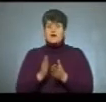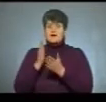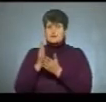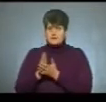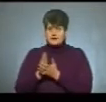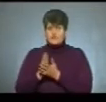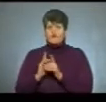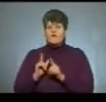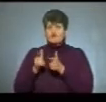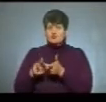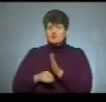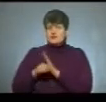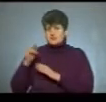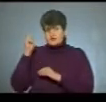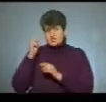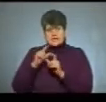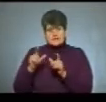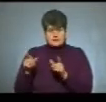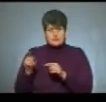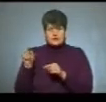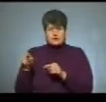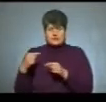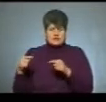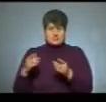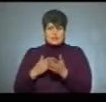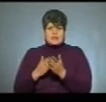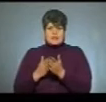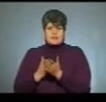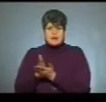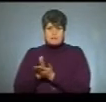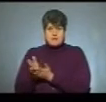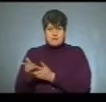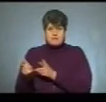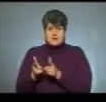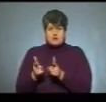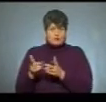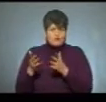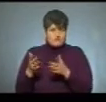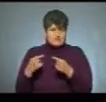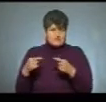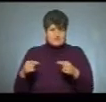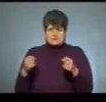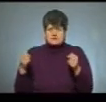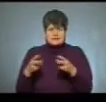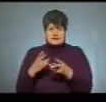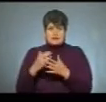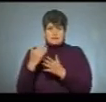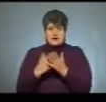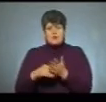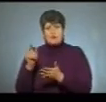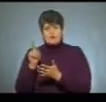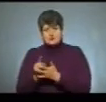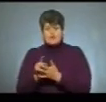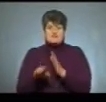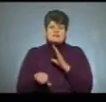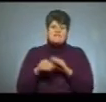вступ у вищі навчальні заклади. На той чи інший напрямок підготовки, на ту чи іншу спеціальність є перелік предметів, обов'язкових і тих,